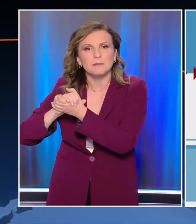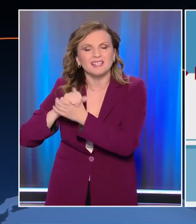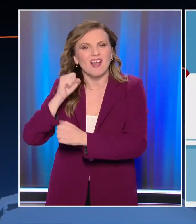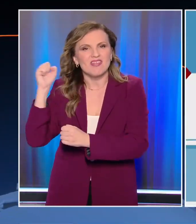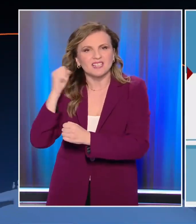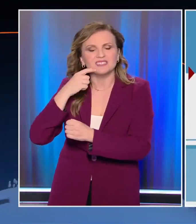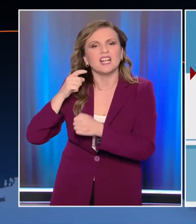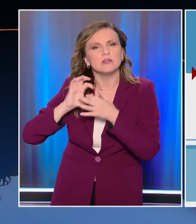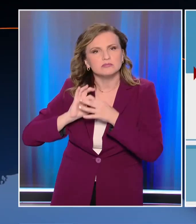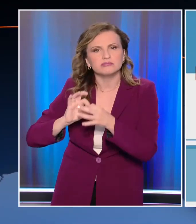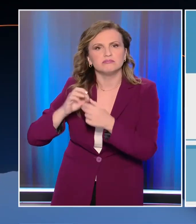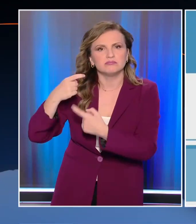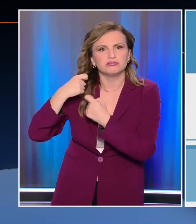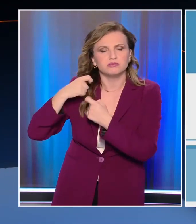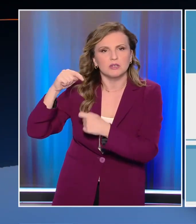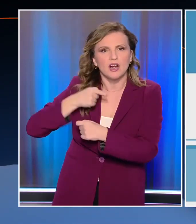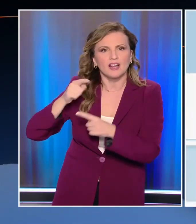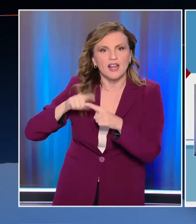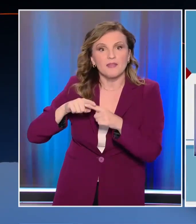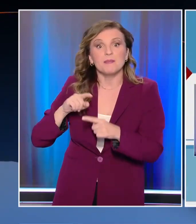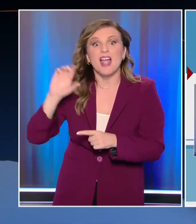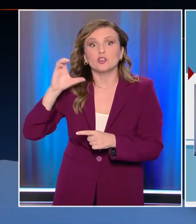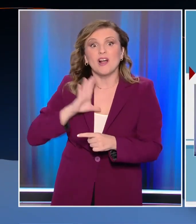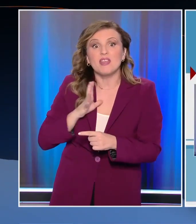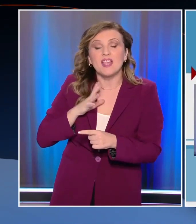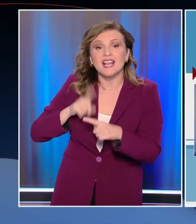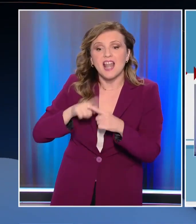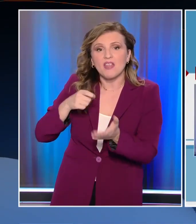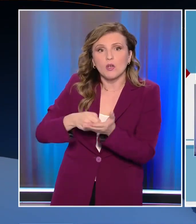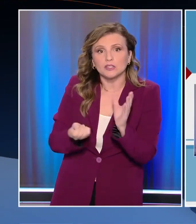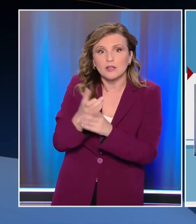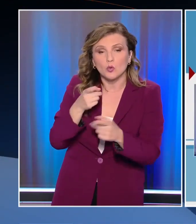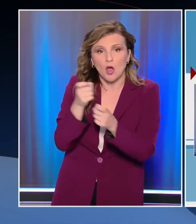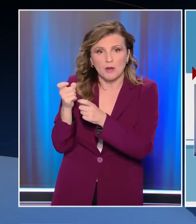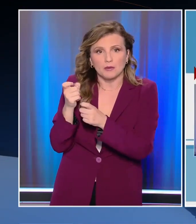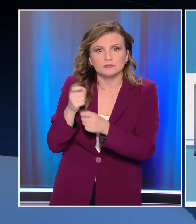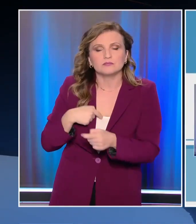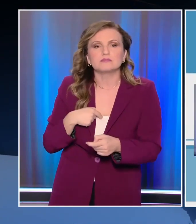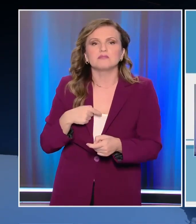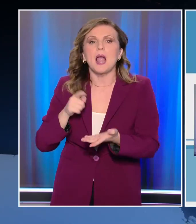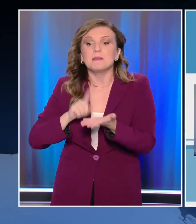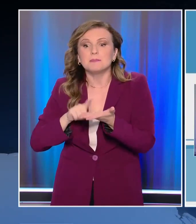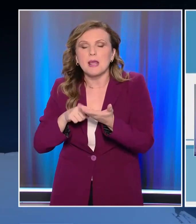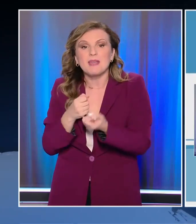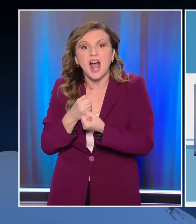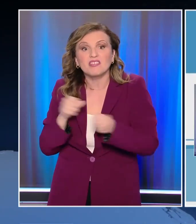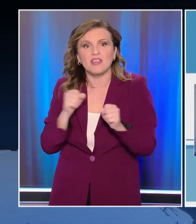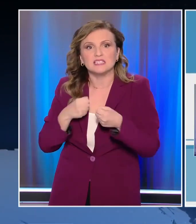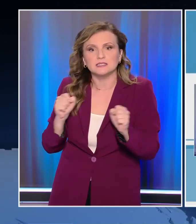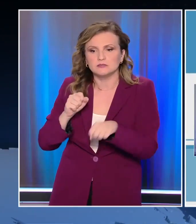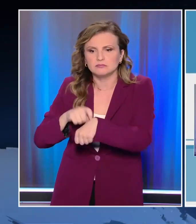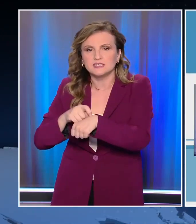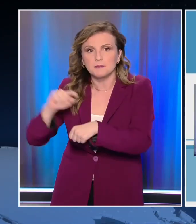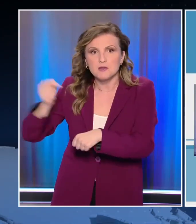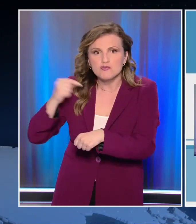θέλει σε καμία περίπτωση να εξοπλίζεται η Ελλάδα. Η αποτροπή που πρέπει να εκφράζουμε κάθε φορά τοπικά και χρονικά στο συγκεκριμένο μέρος που γίνεται